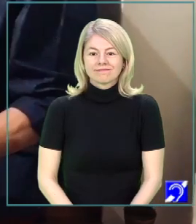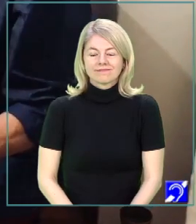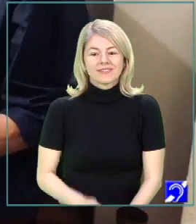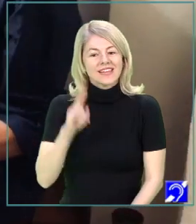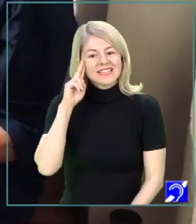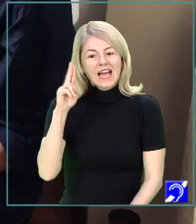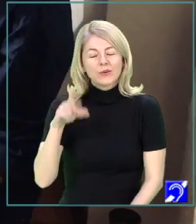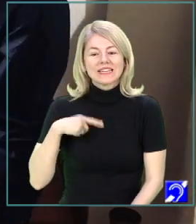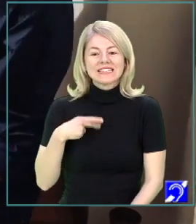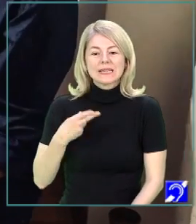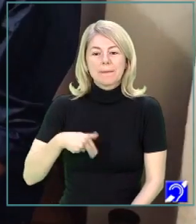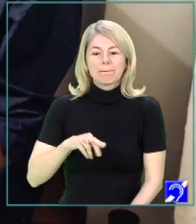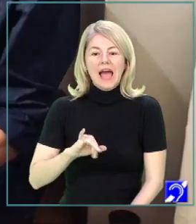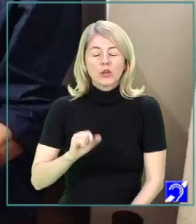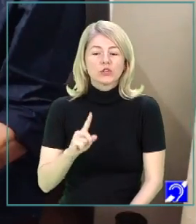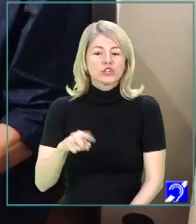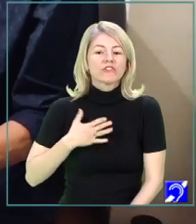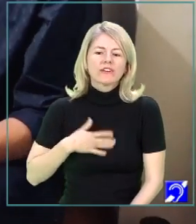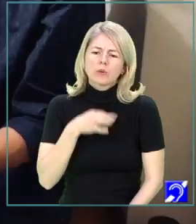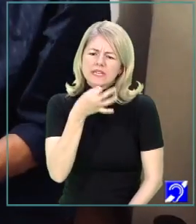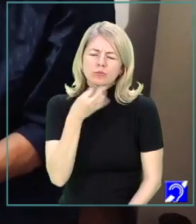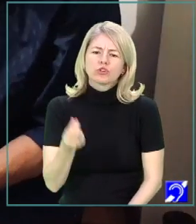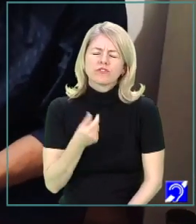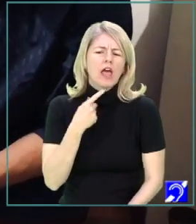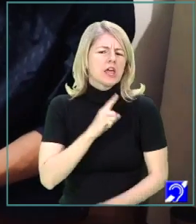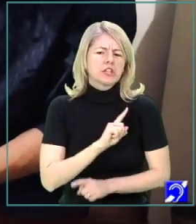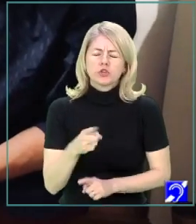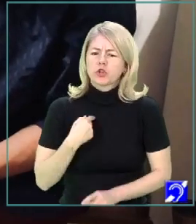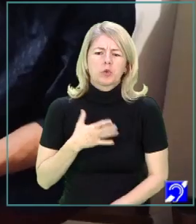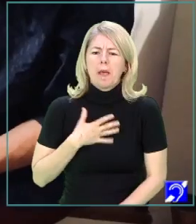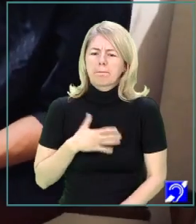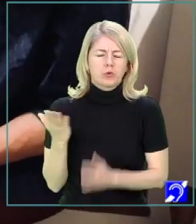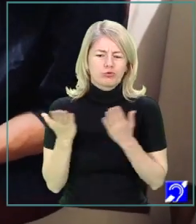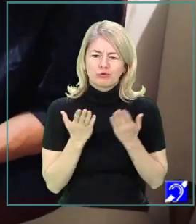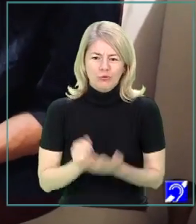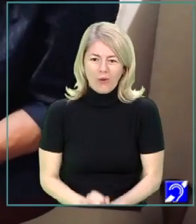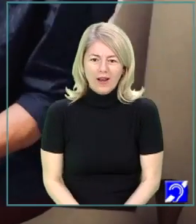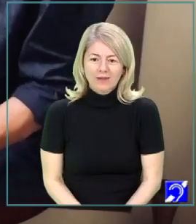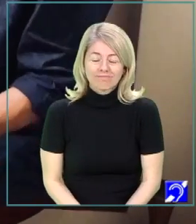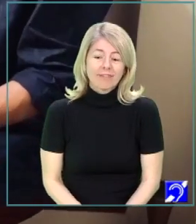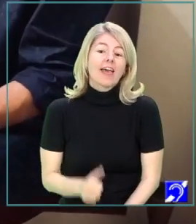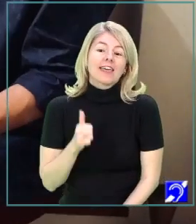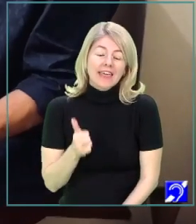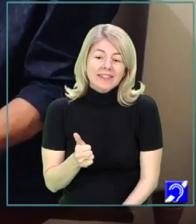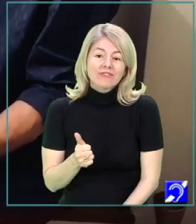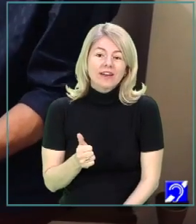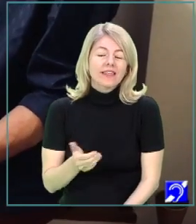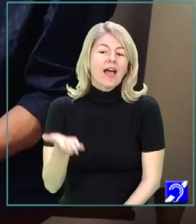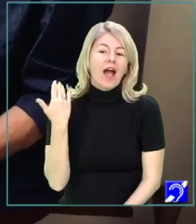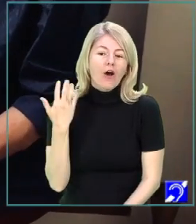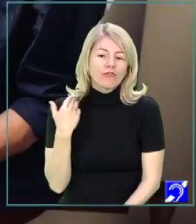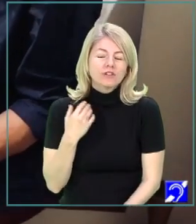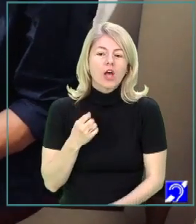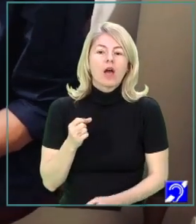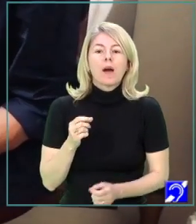Salut! Sunt Marius Constantinescu și am să-ți fac o mărturisire. Niciodată nu m-am dat în vânt după școală. E adevărat însă că au fost